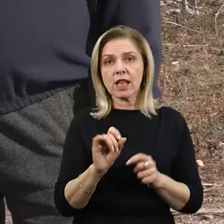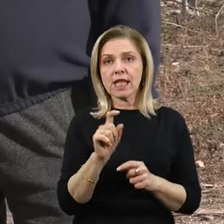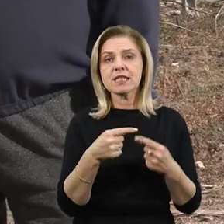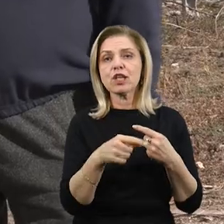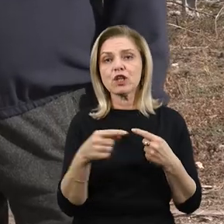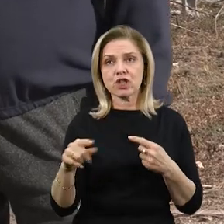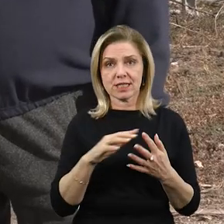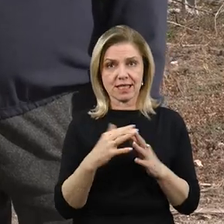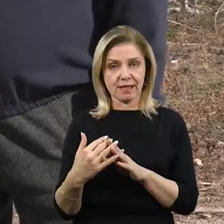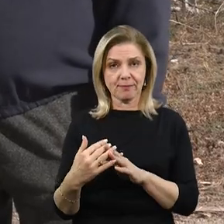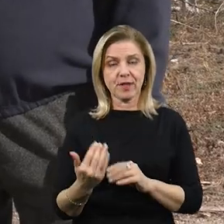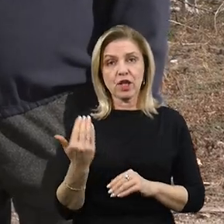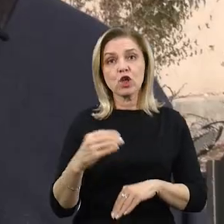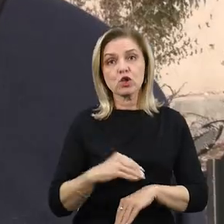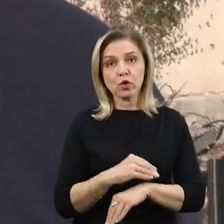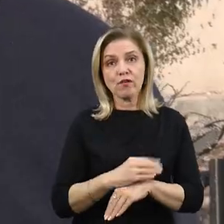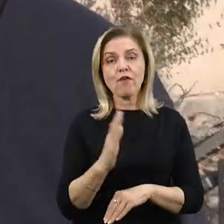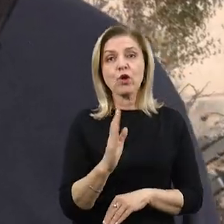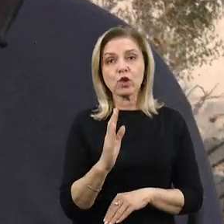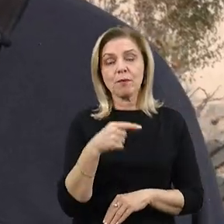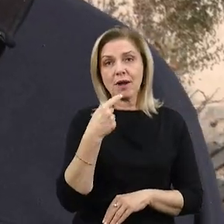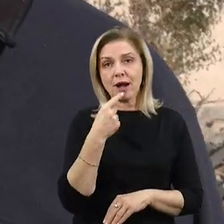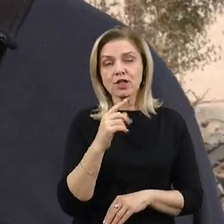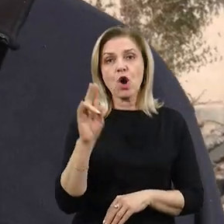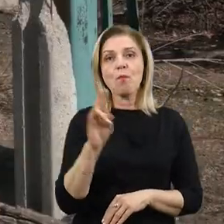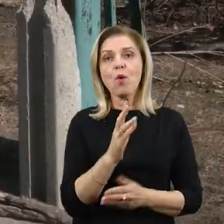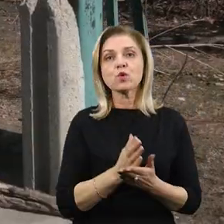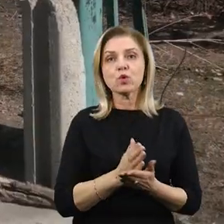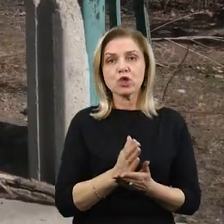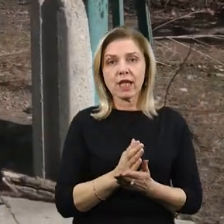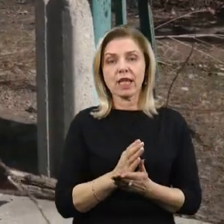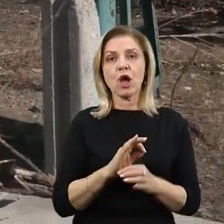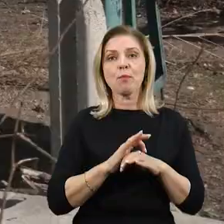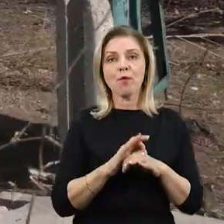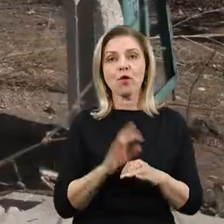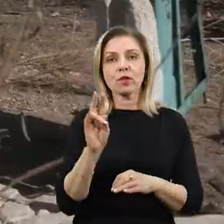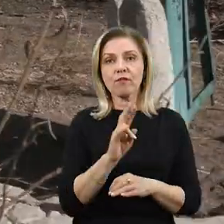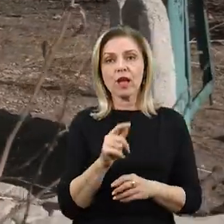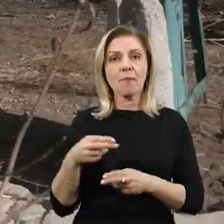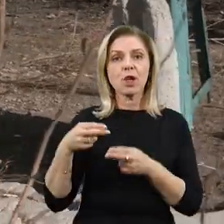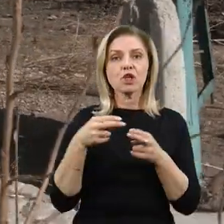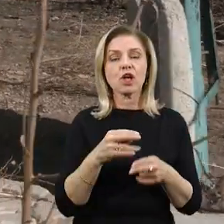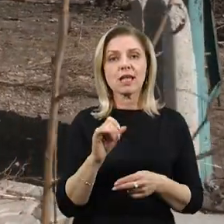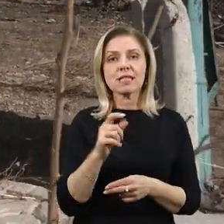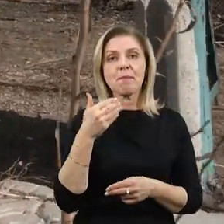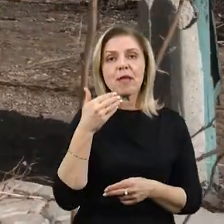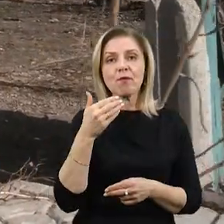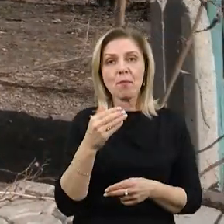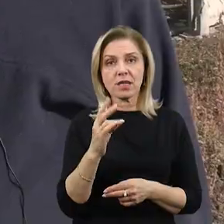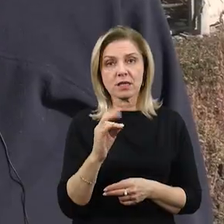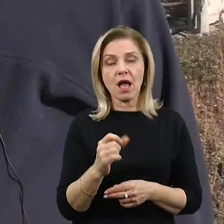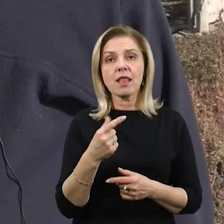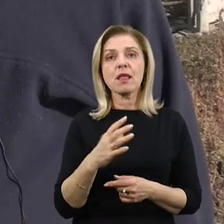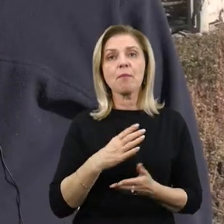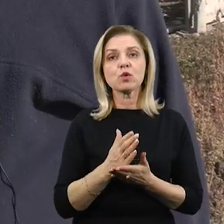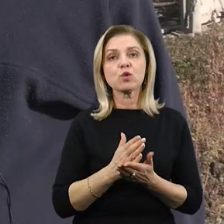Її чоловік Володимир каже, богослужіння проводив священик, що приїжджав з Первомайського, де був настоятелем ще однієї церкви.